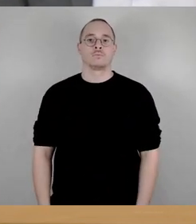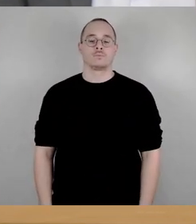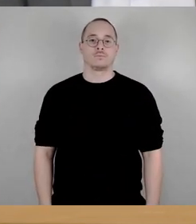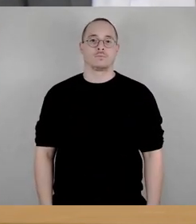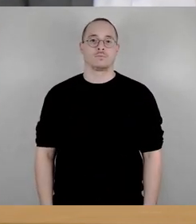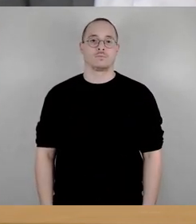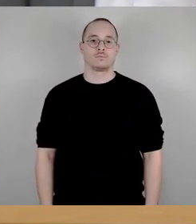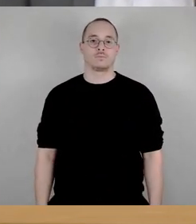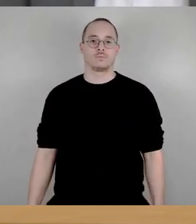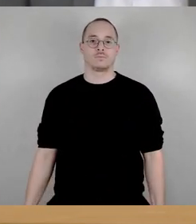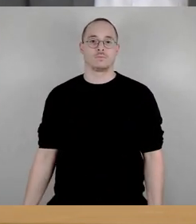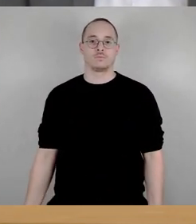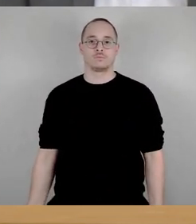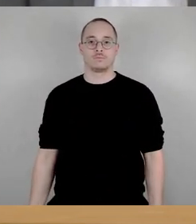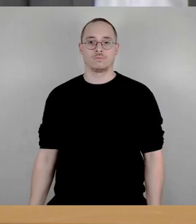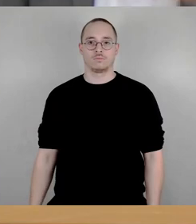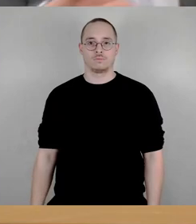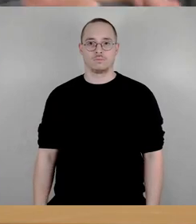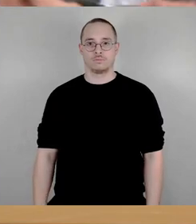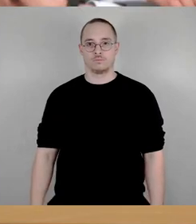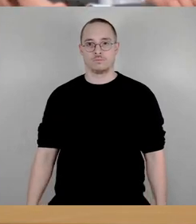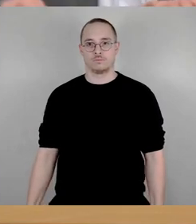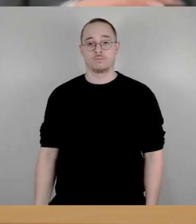bringt uns zum nächsten Komplex, nämlich...